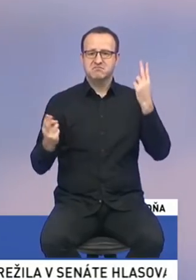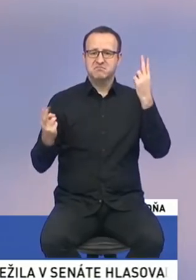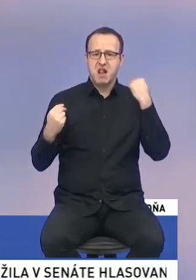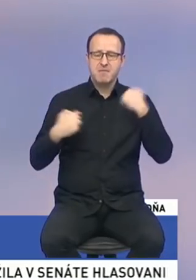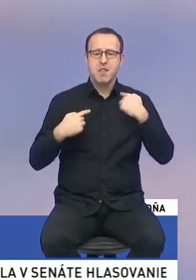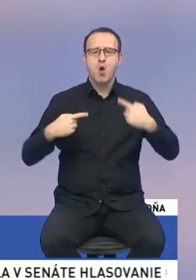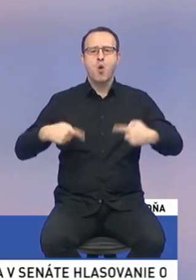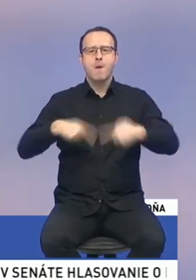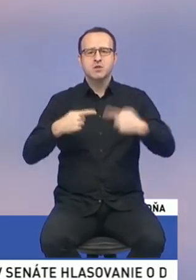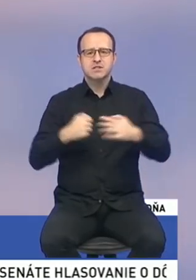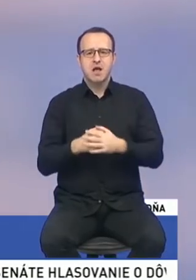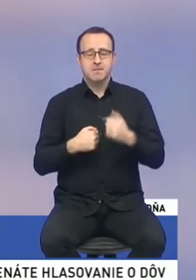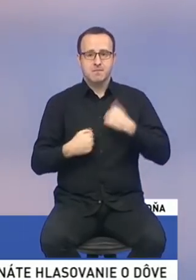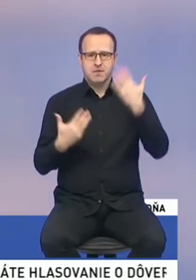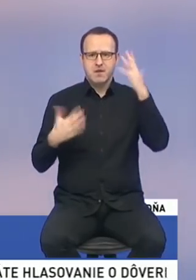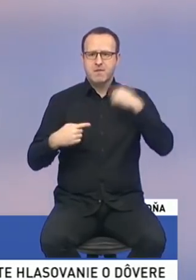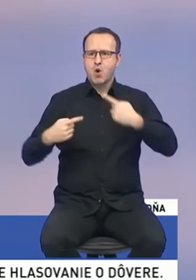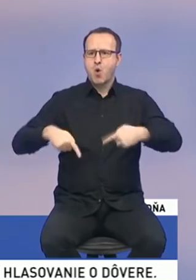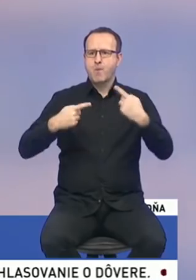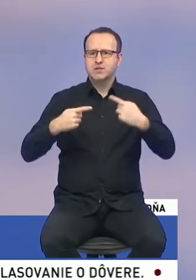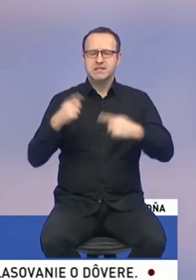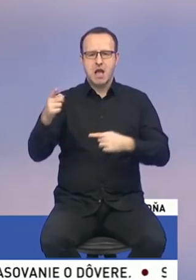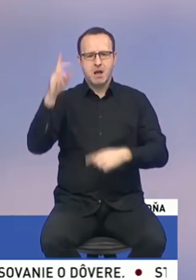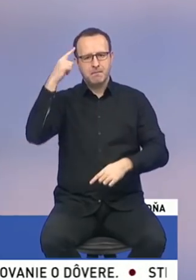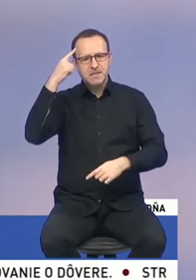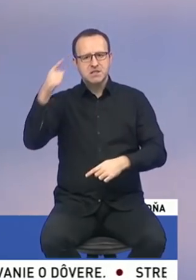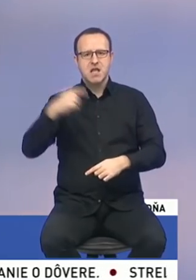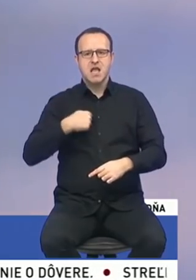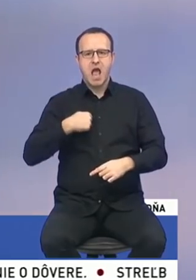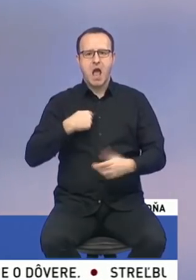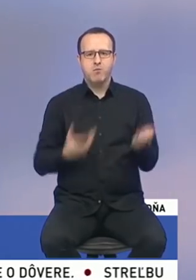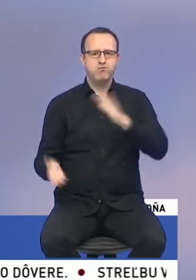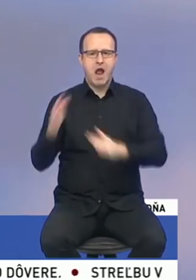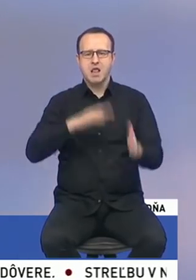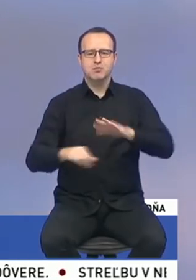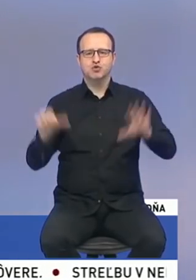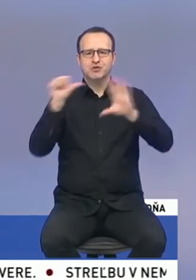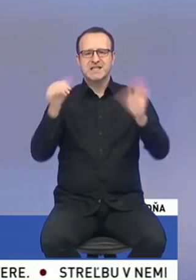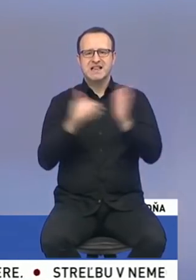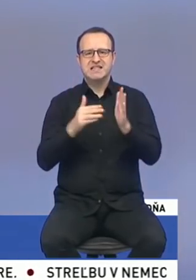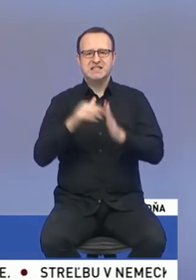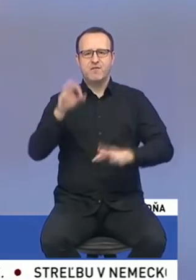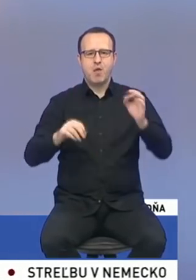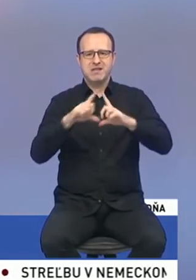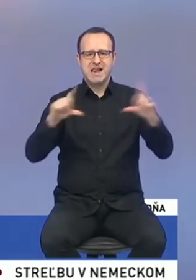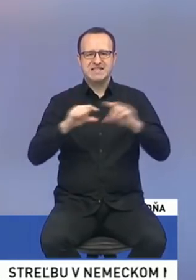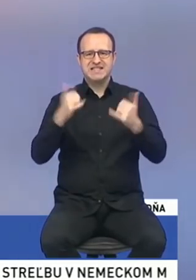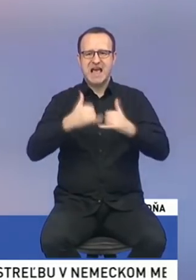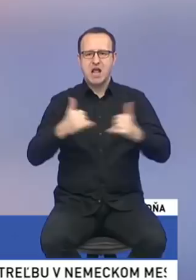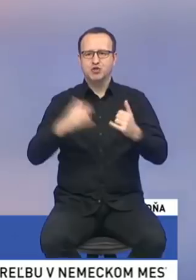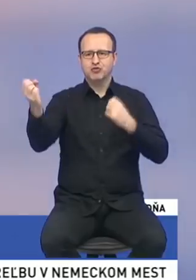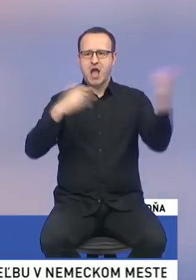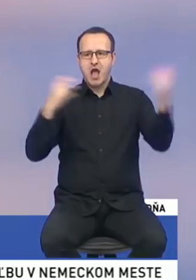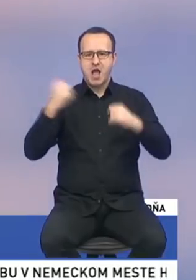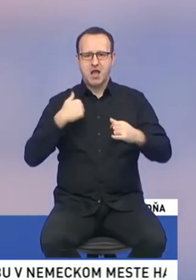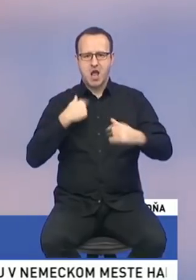pretože neviem, či si opozícia myslela, že ja balím tých 60 tisíc volebných lístkov a ja si ich hádam niekde schovávam. Skutočne to bola kritika